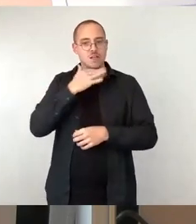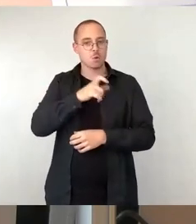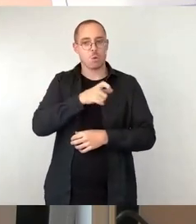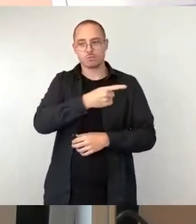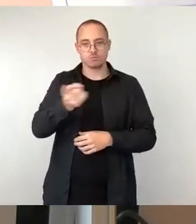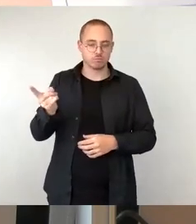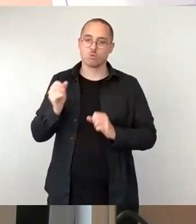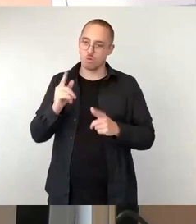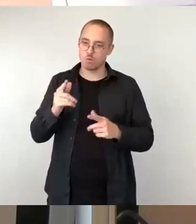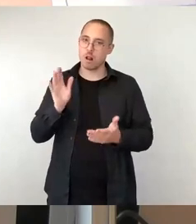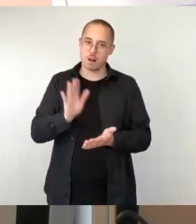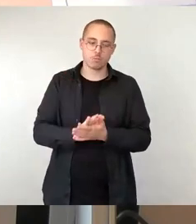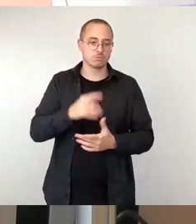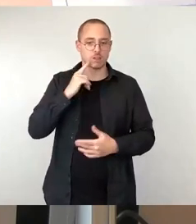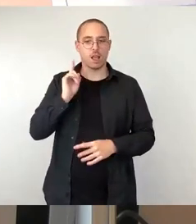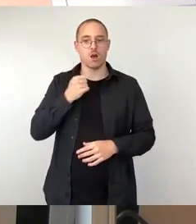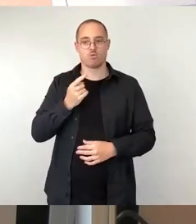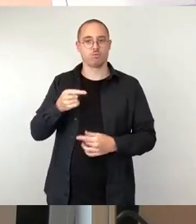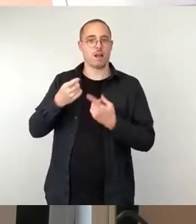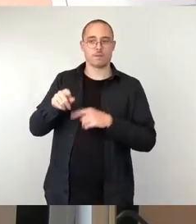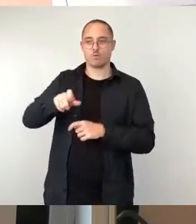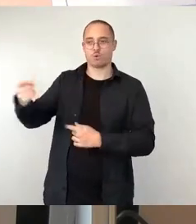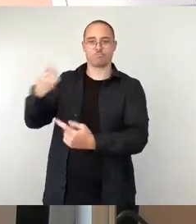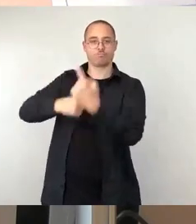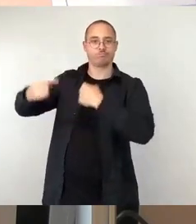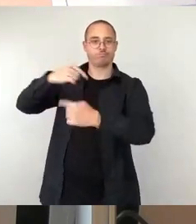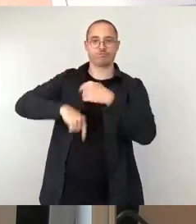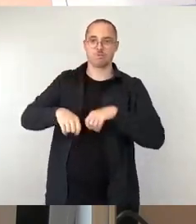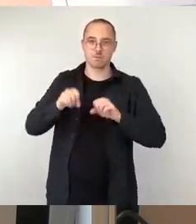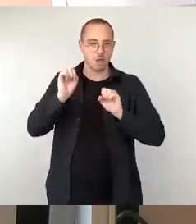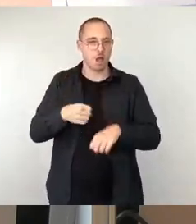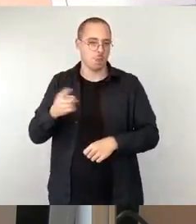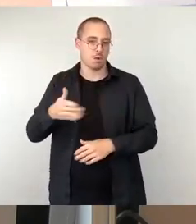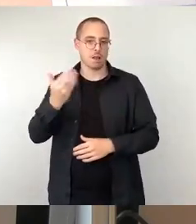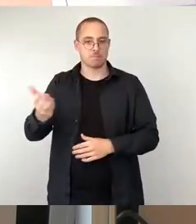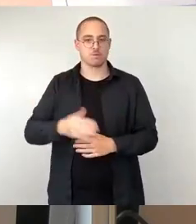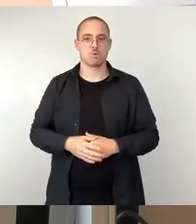daraufhin geprüft, ob sie im Wettbewerb zu unternehmerischer Tätigkeit standen. Vielen Dank.